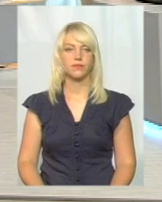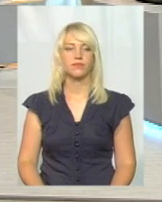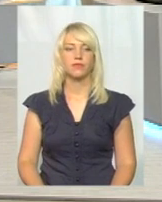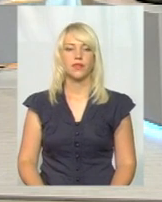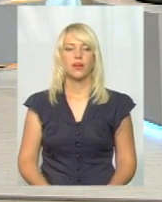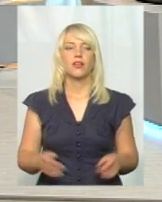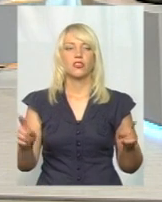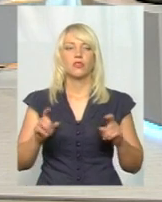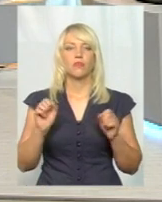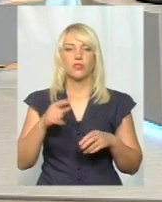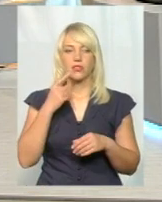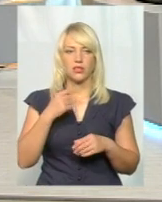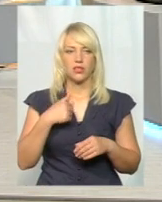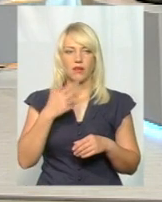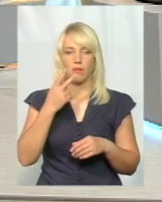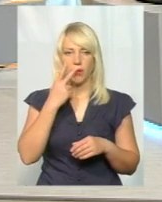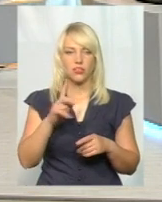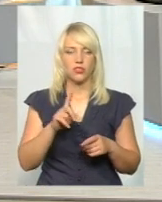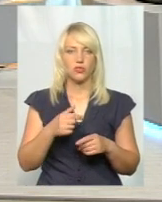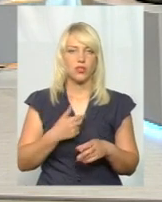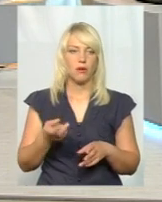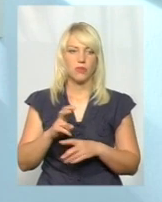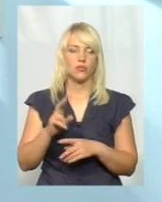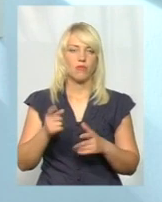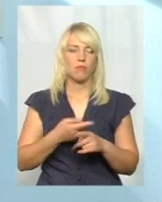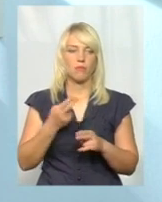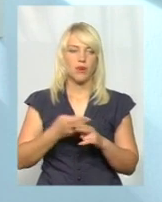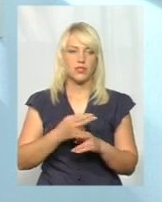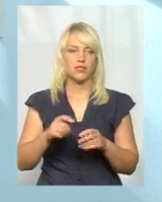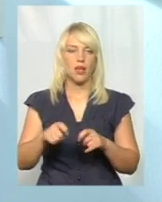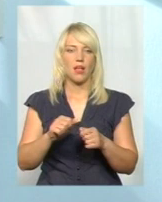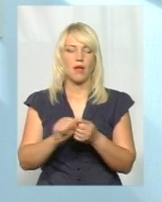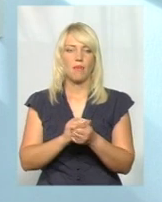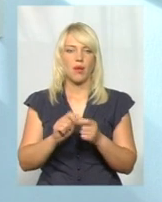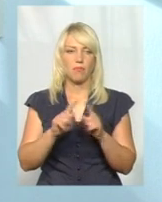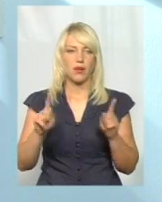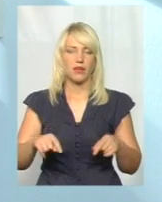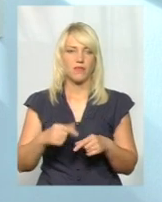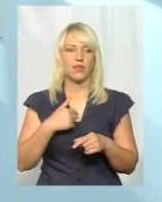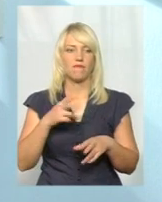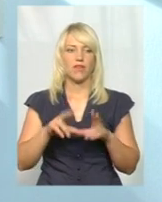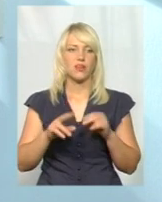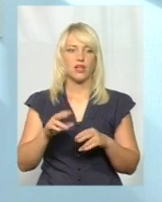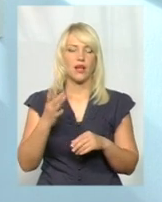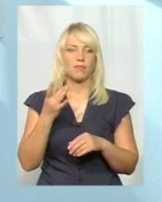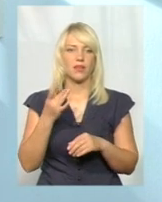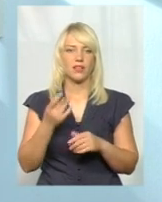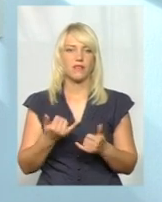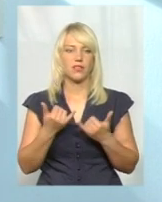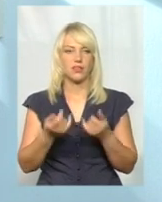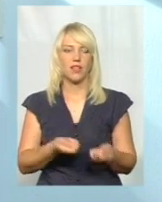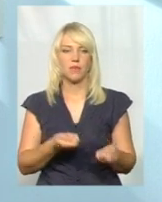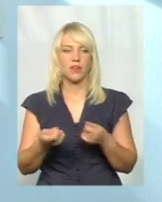Що я можу сказати, ви бачите, що я пішов без всяких розрахунків, без паперів, тому що вважаю, що 5 гривень для перевезення посадлів чи